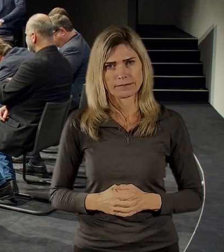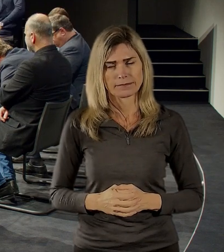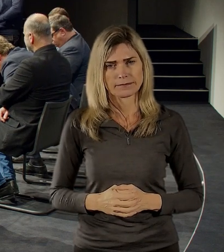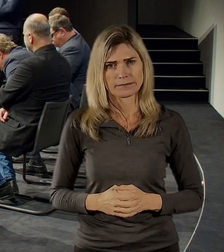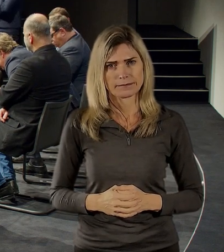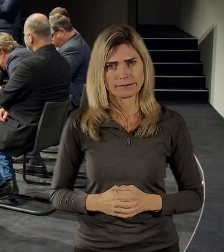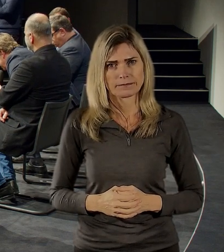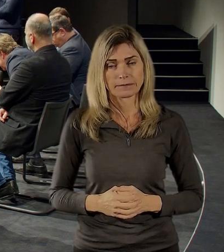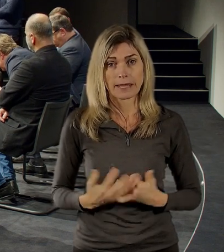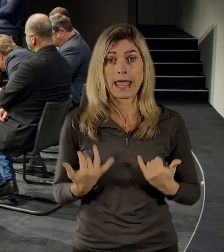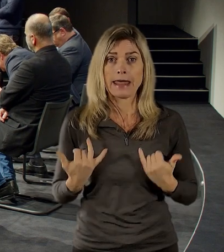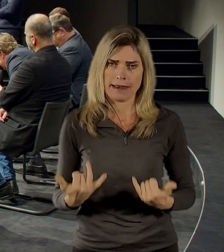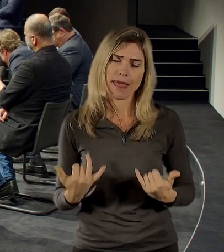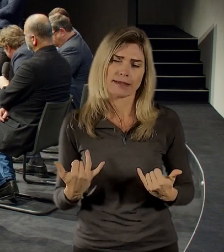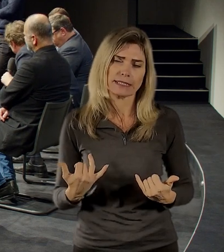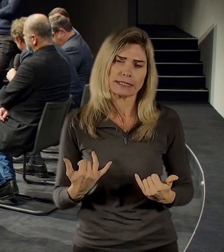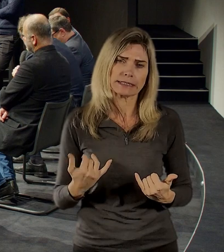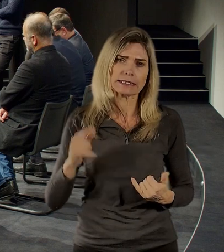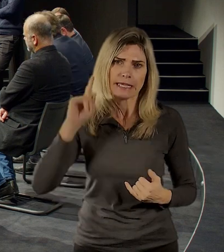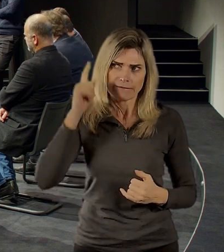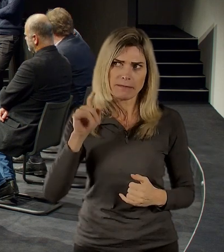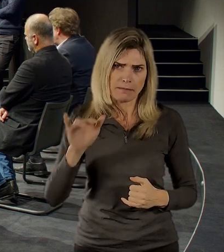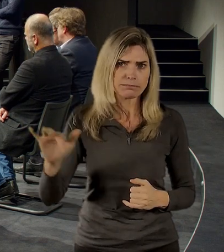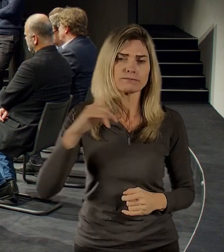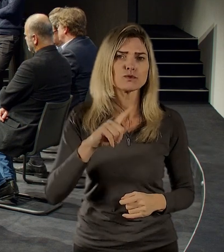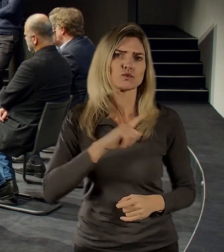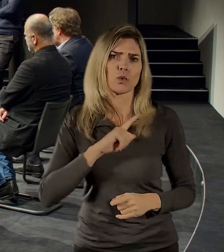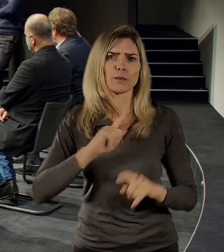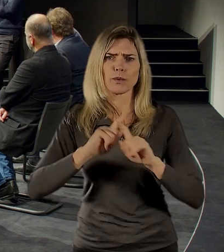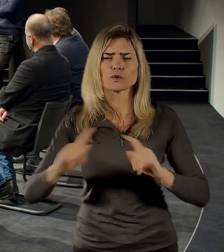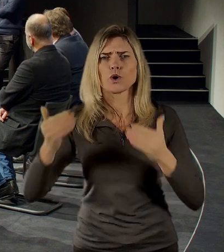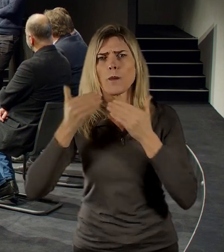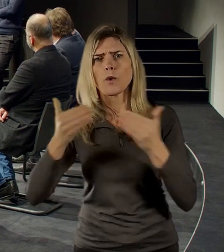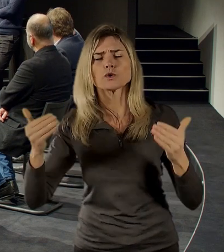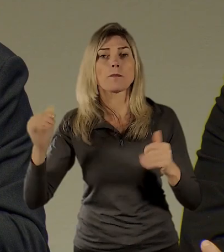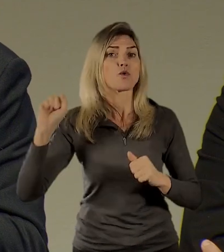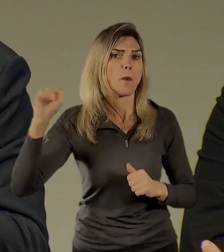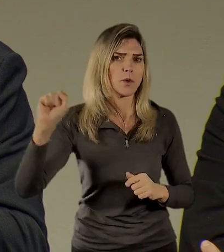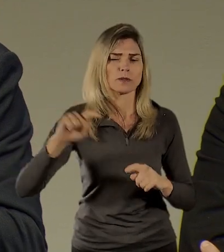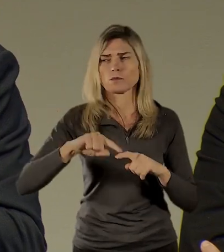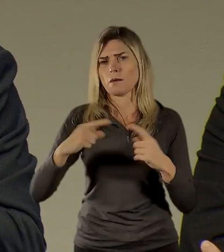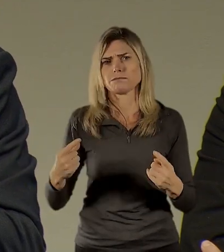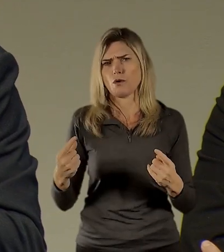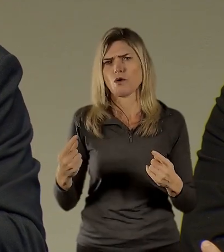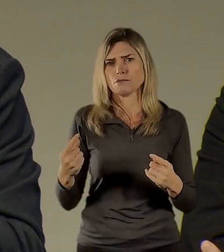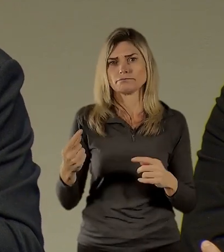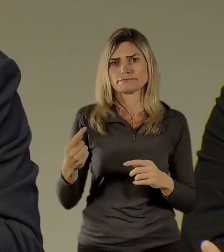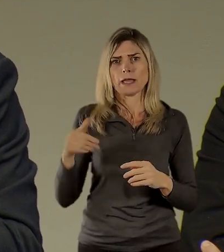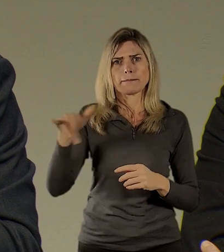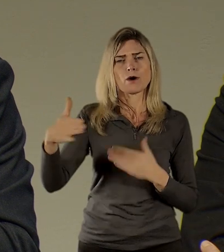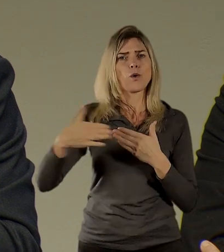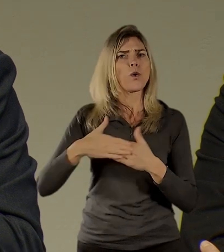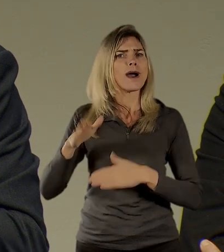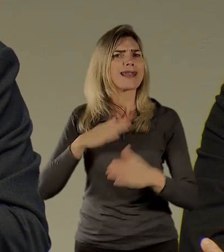Zjistuje dneska více vlastně jako komerčních projektů, ať už je to muzeum komunismu, které je u náměstí